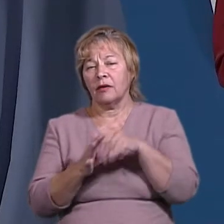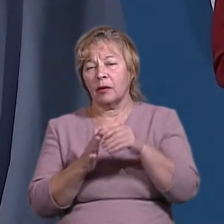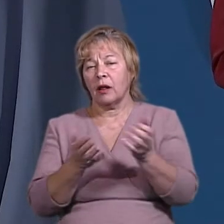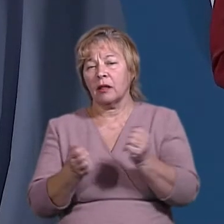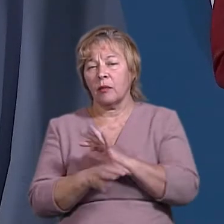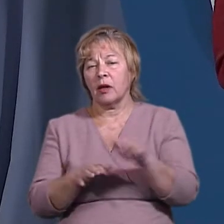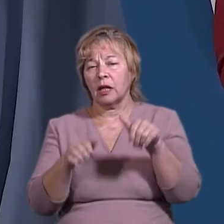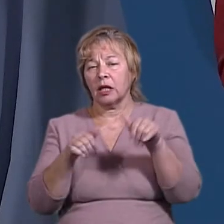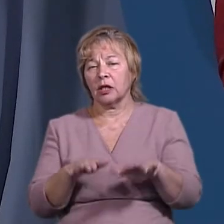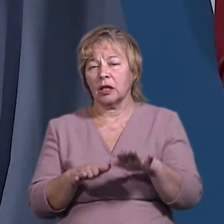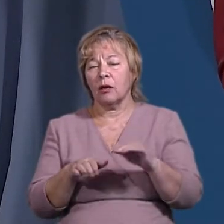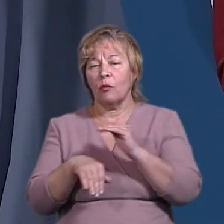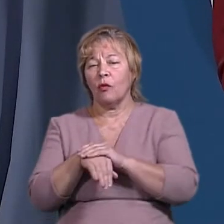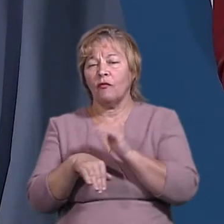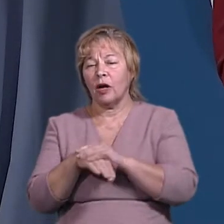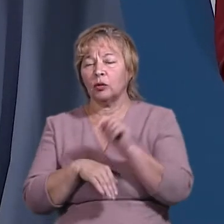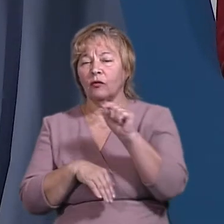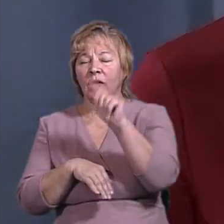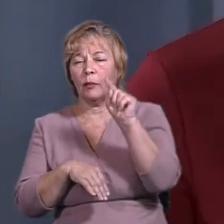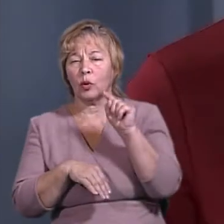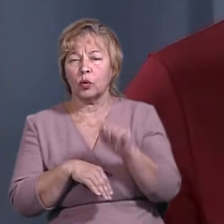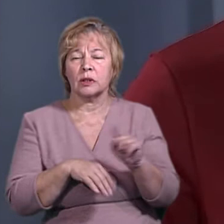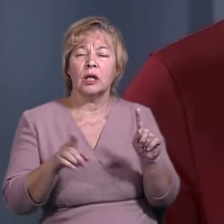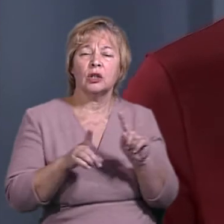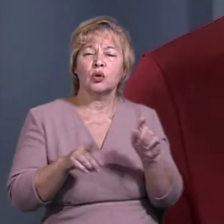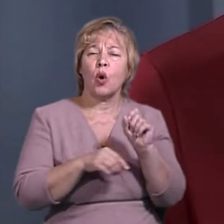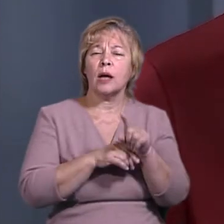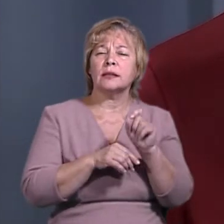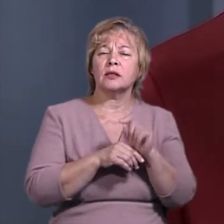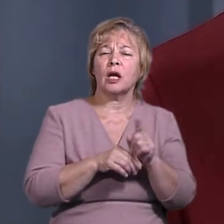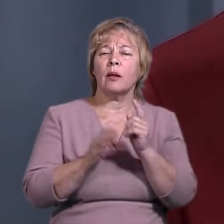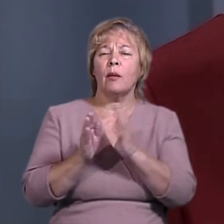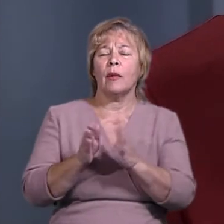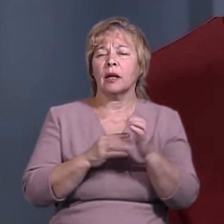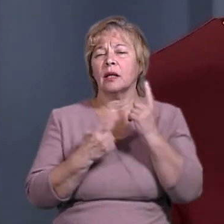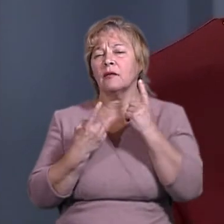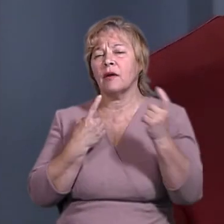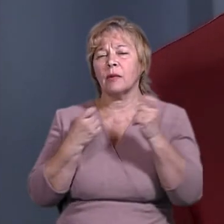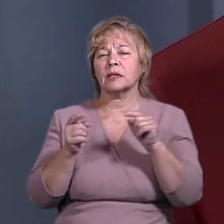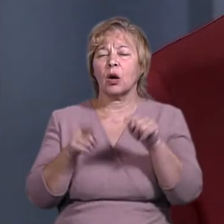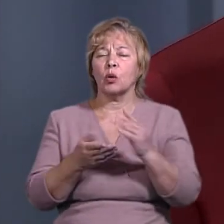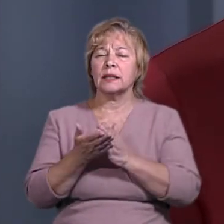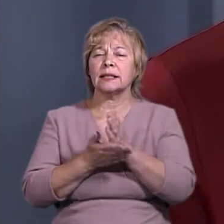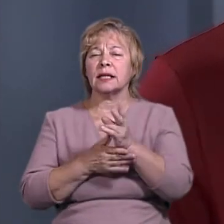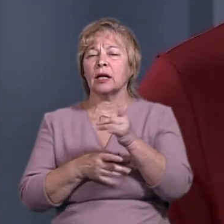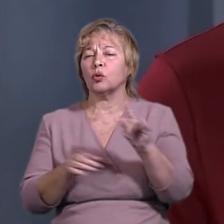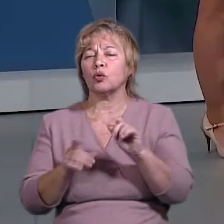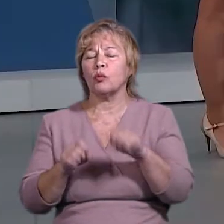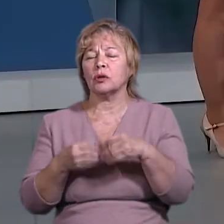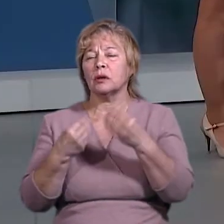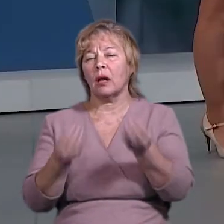прийматиме рішення, по суті, питання. Що означає це в порядку інформування? З якою метою? Що це може дати?